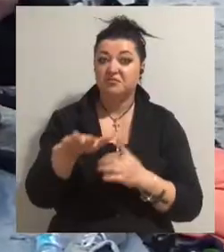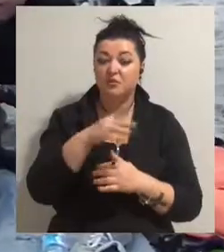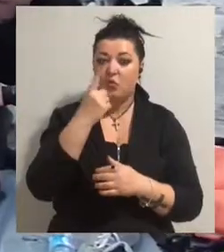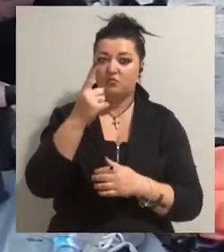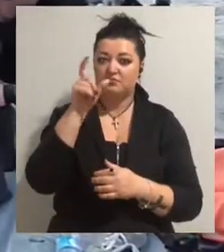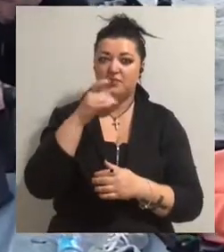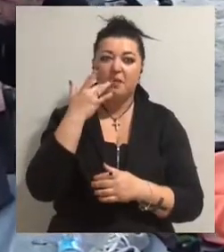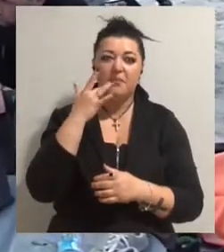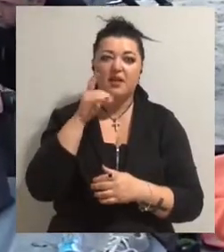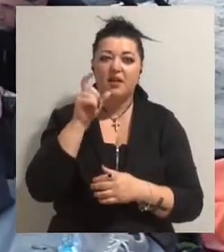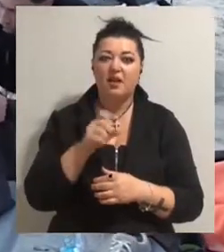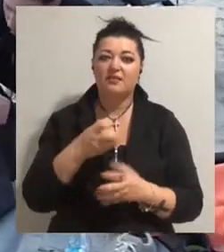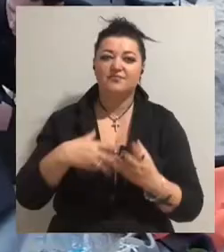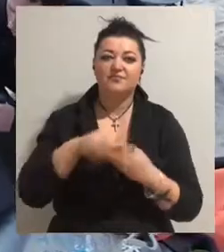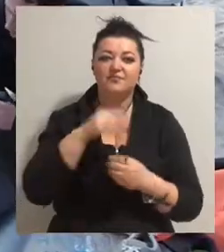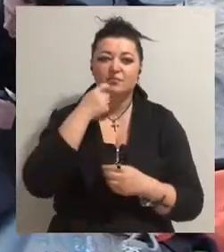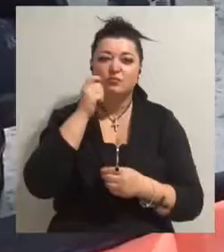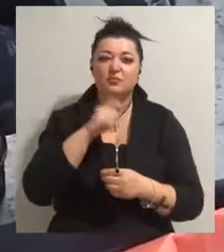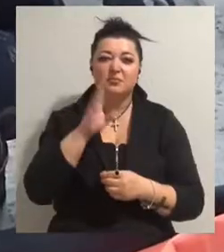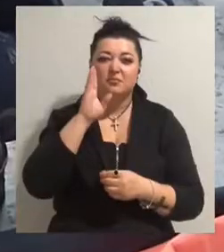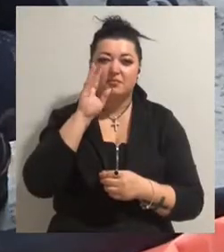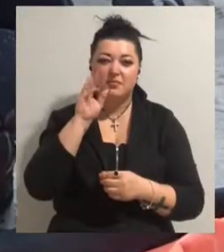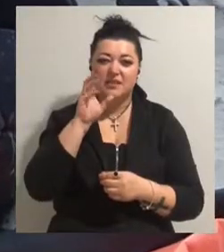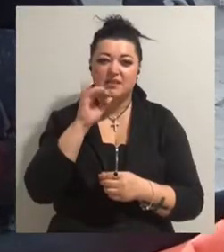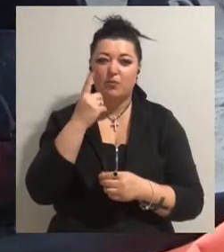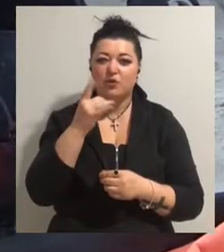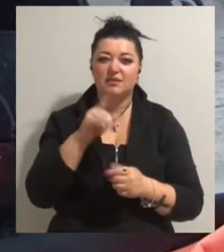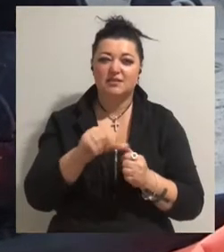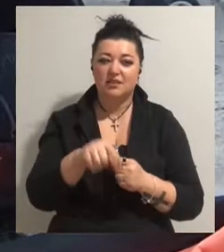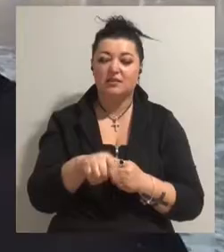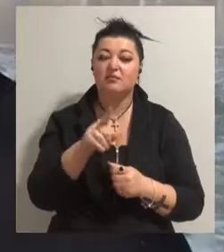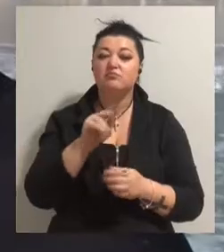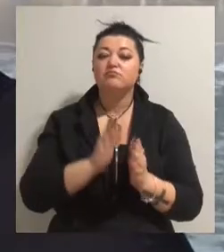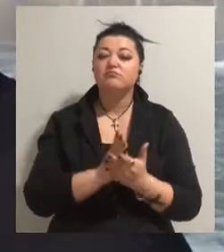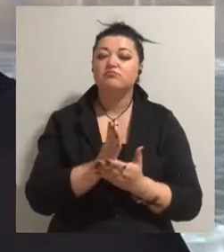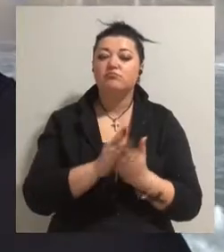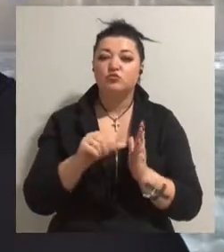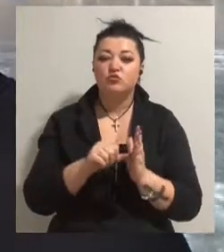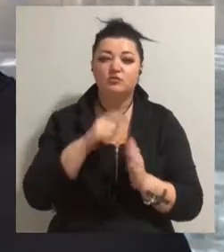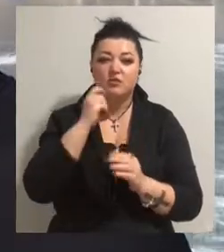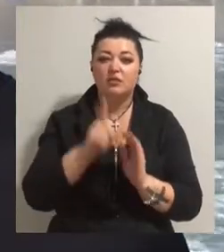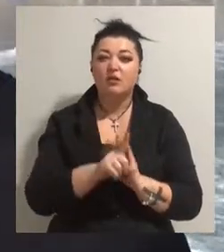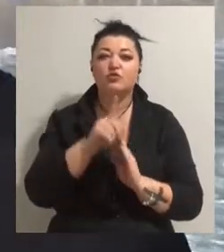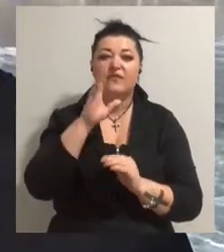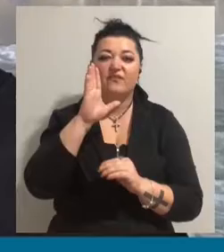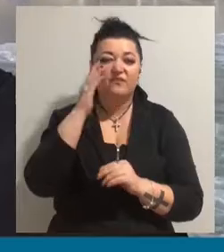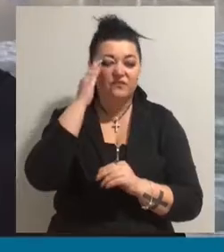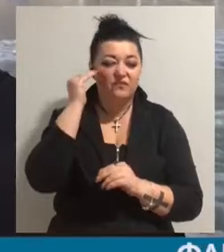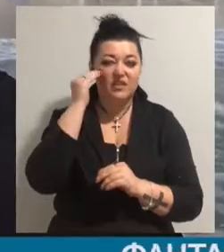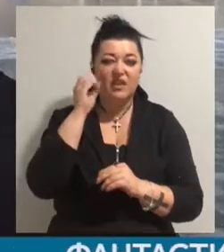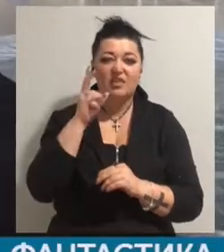України. Максим – один з них. Чоловік займається серфінгом шість років. Розпочинав заняття у В'єтнамі. З нами поділився враженнями.